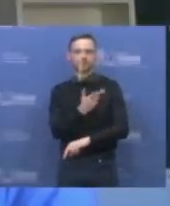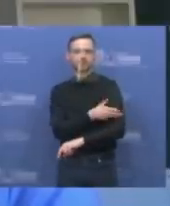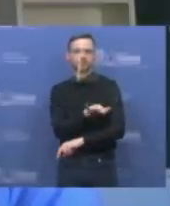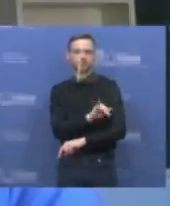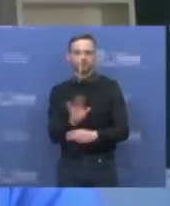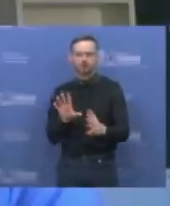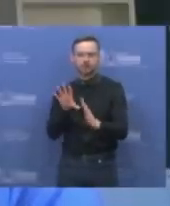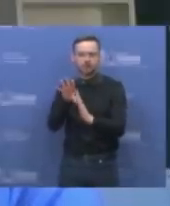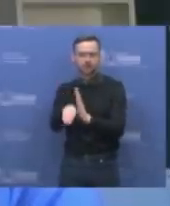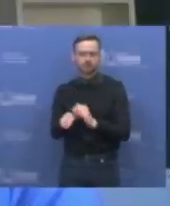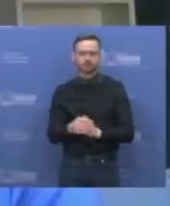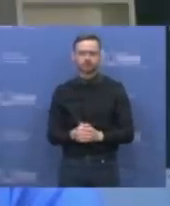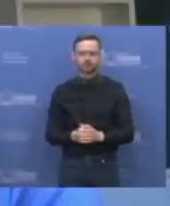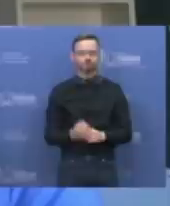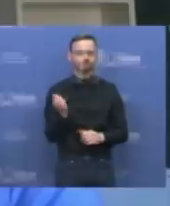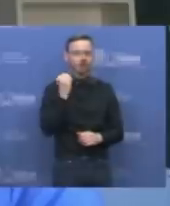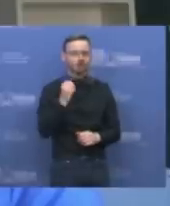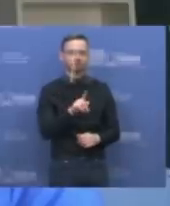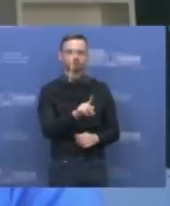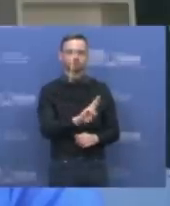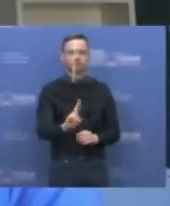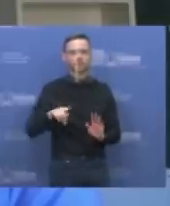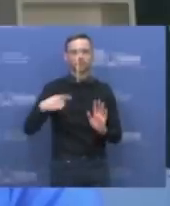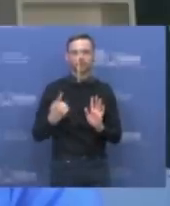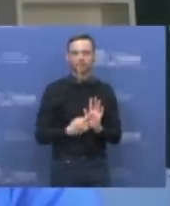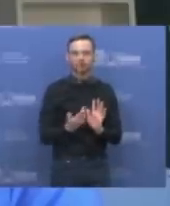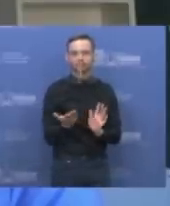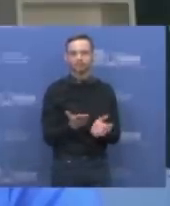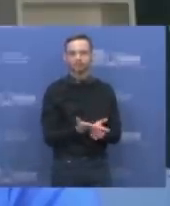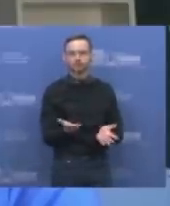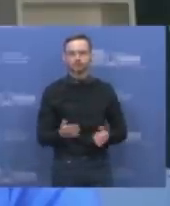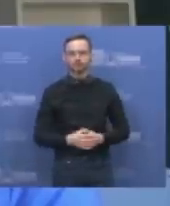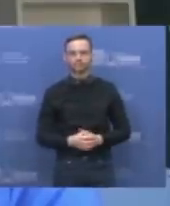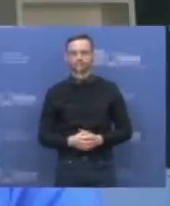spragas. Kolegus, ar turėtumėte klausimų profesoriui Šikšniui?